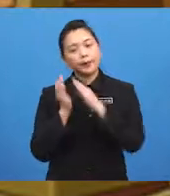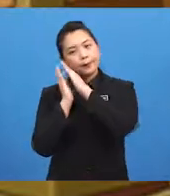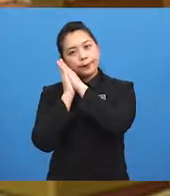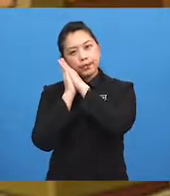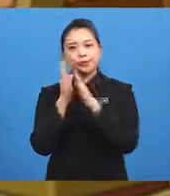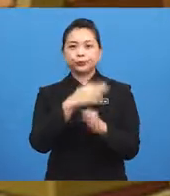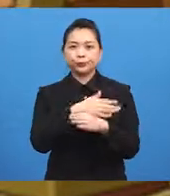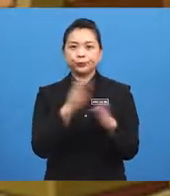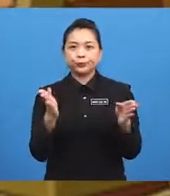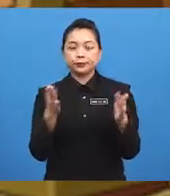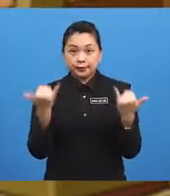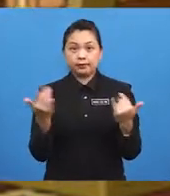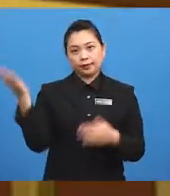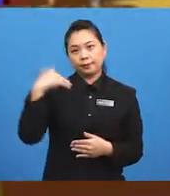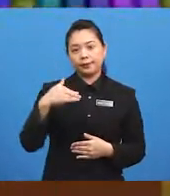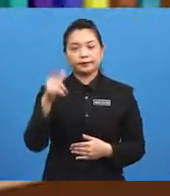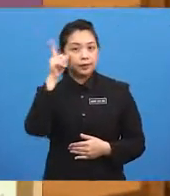Come... ...and take a look.